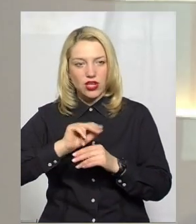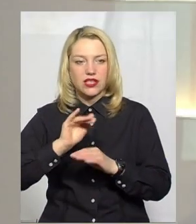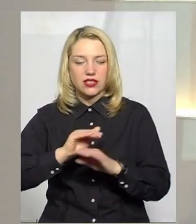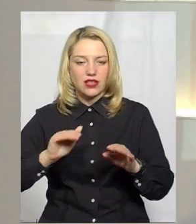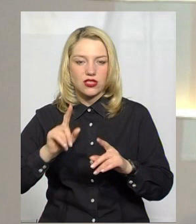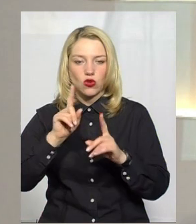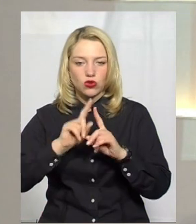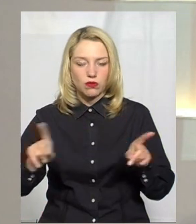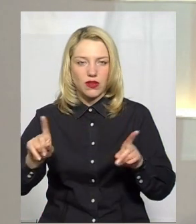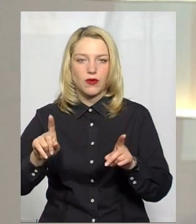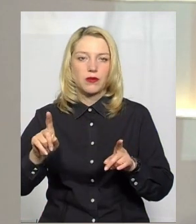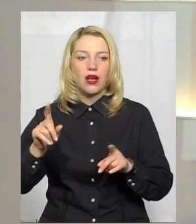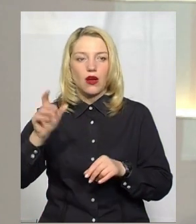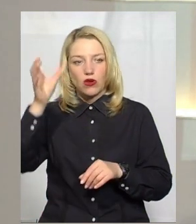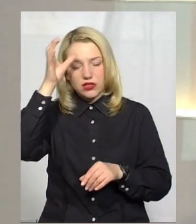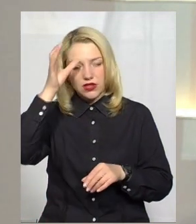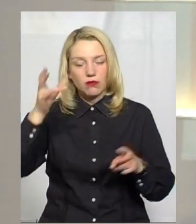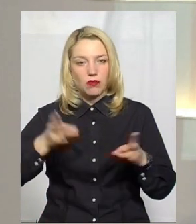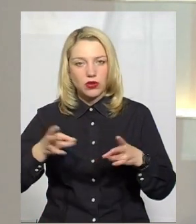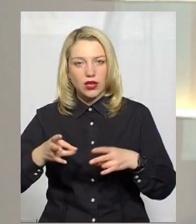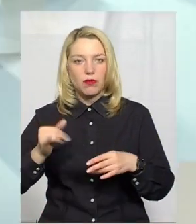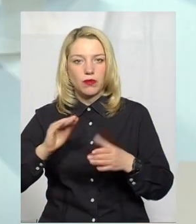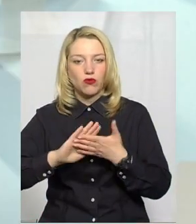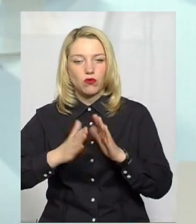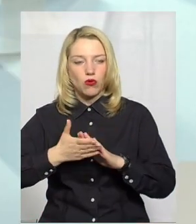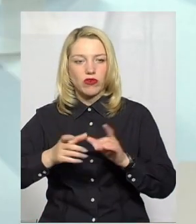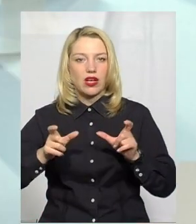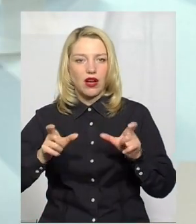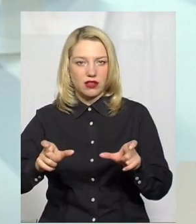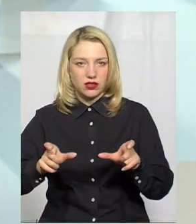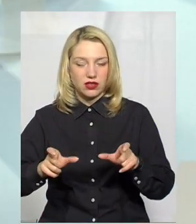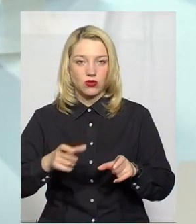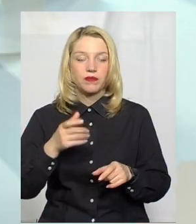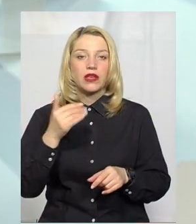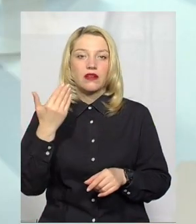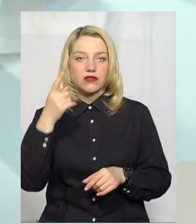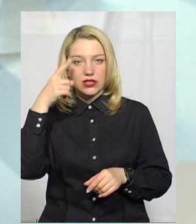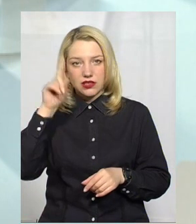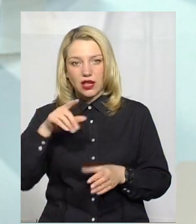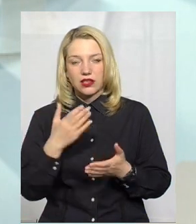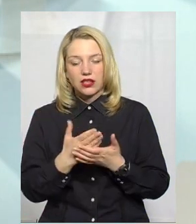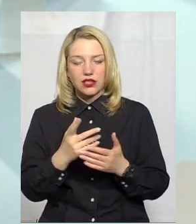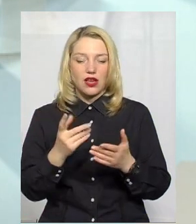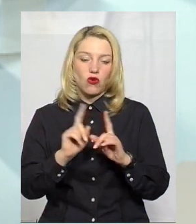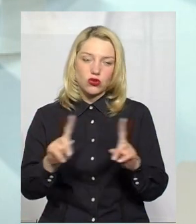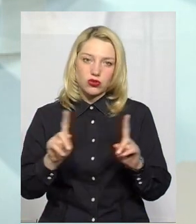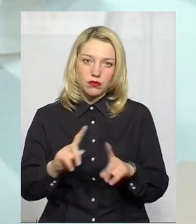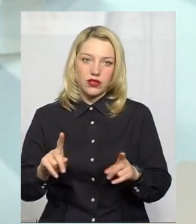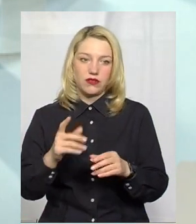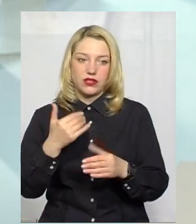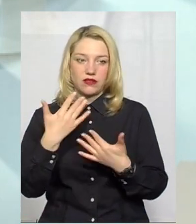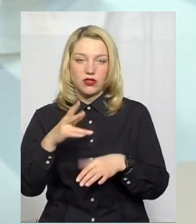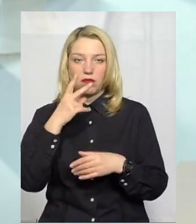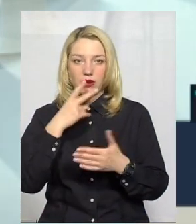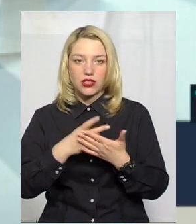потребами в умовах карантину? Ви знаєте, є певні особливості, ми вже зараз їх